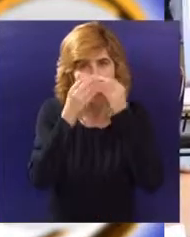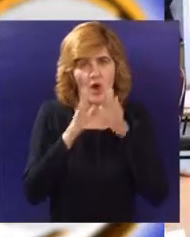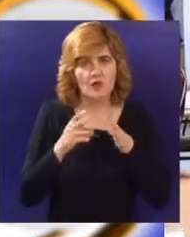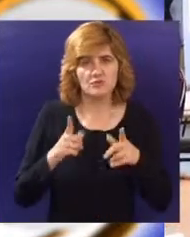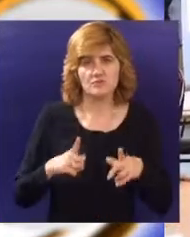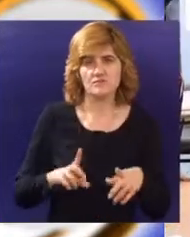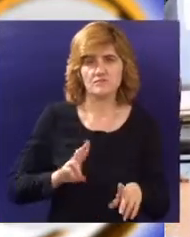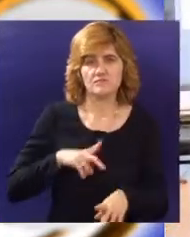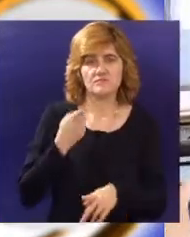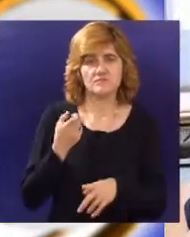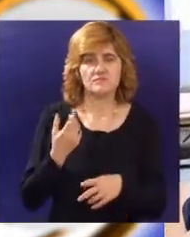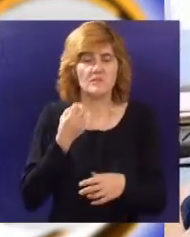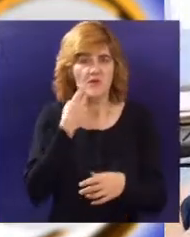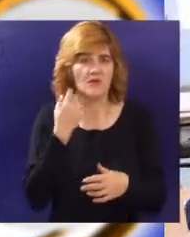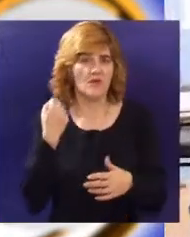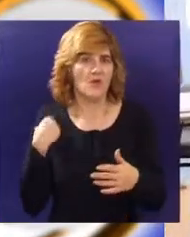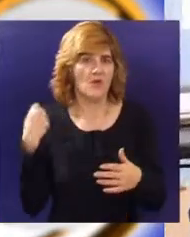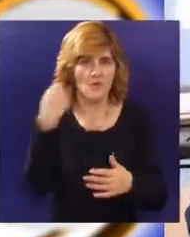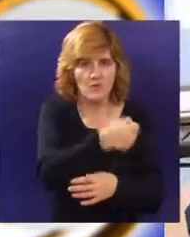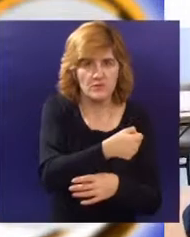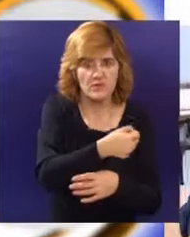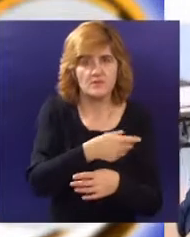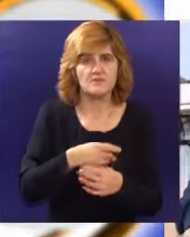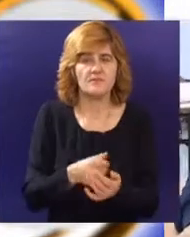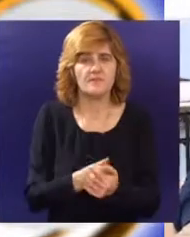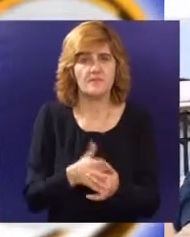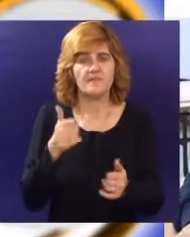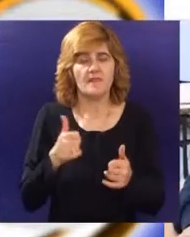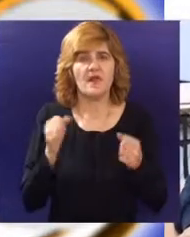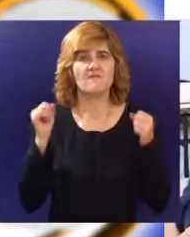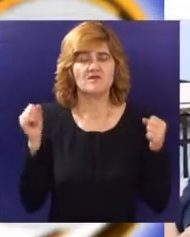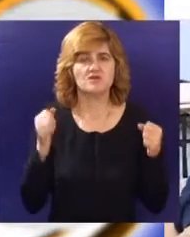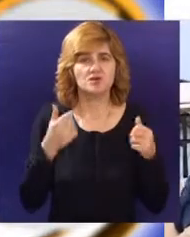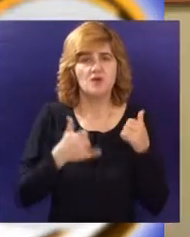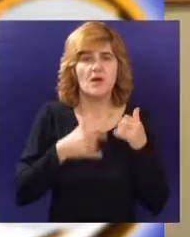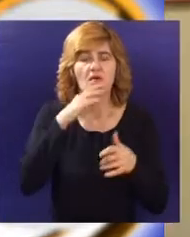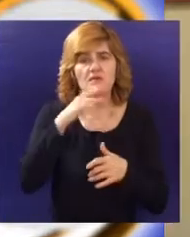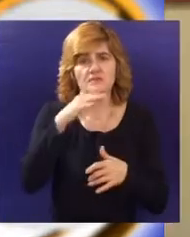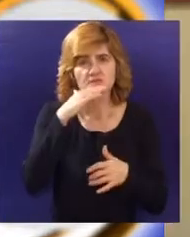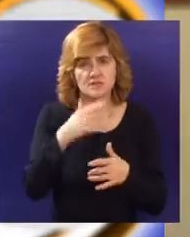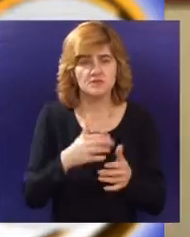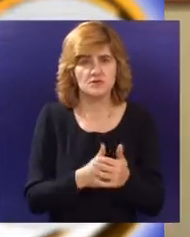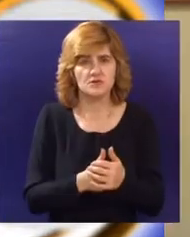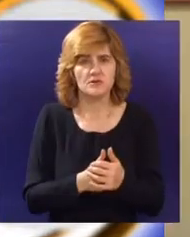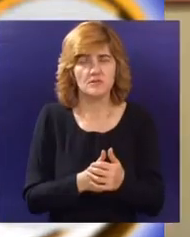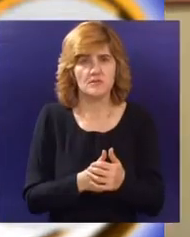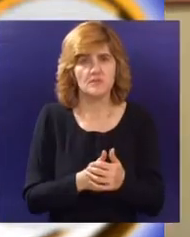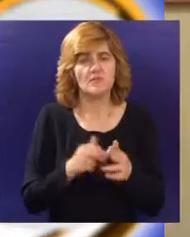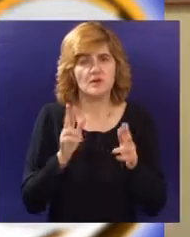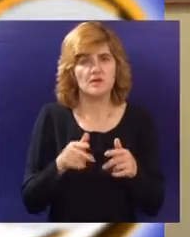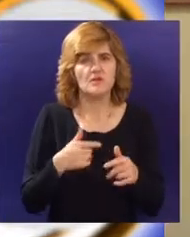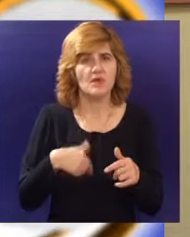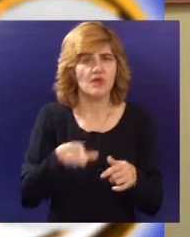drugim učenicama kada ih povređuju može ili fizički ili psihički. Pa ima ga.